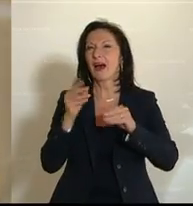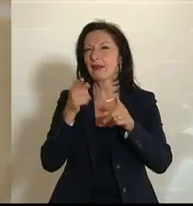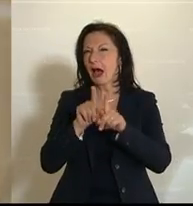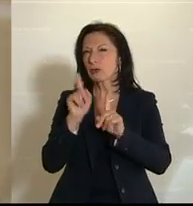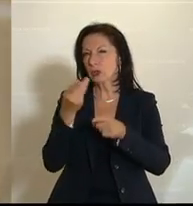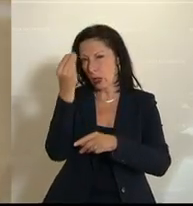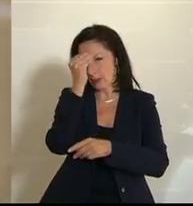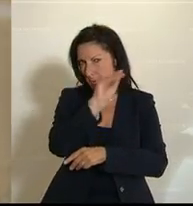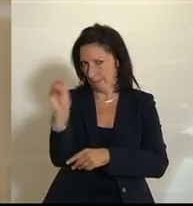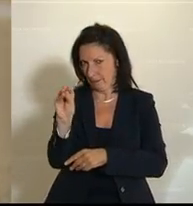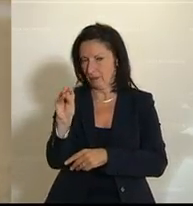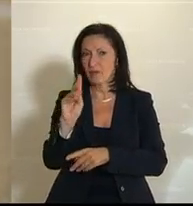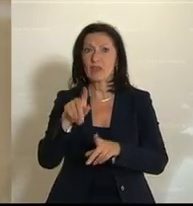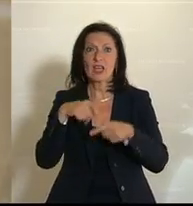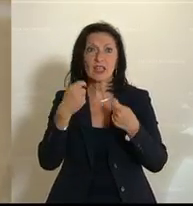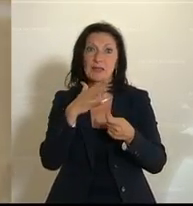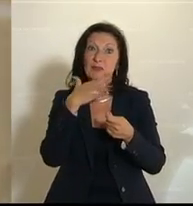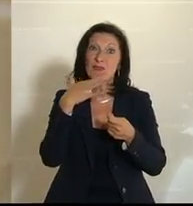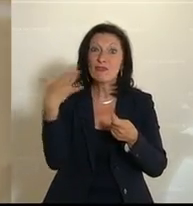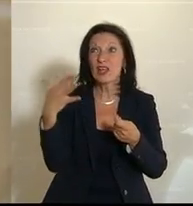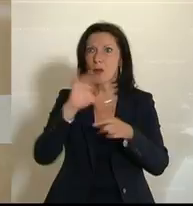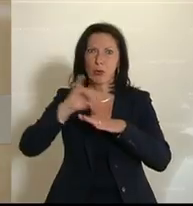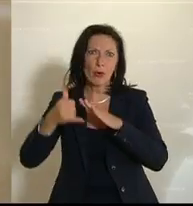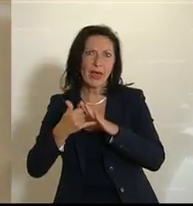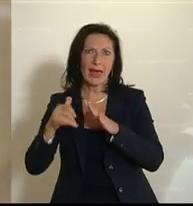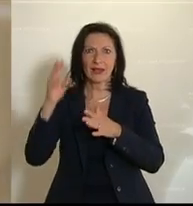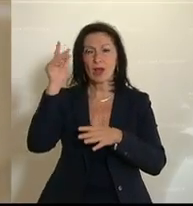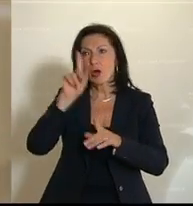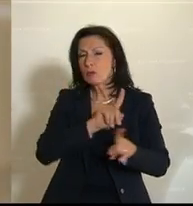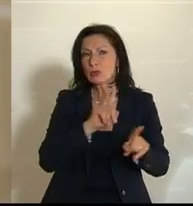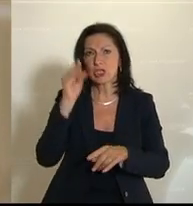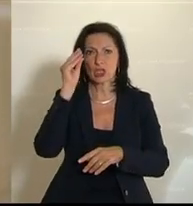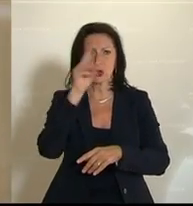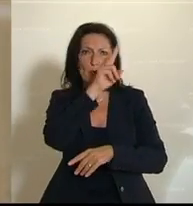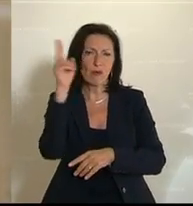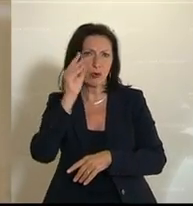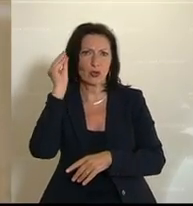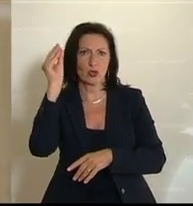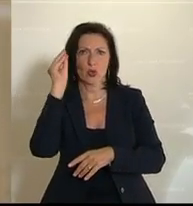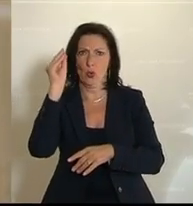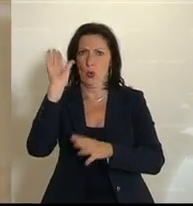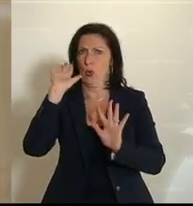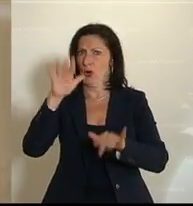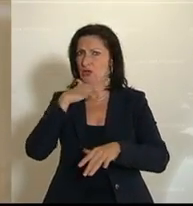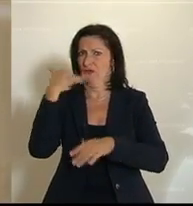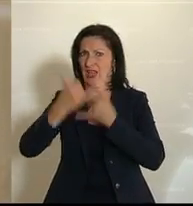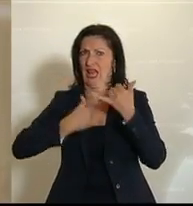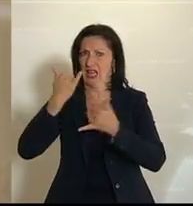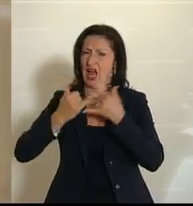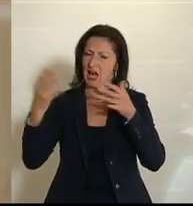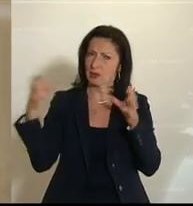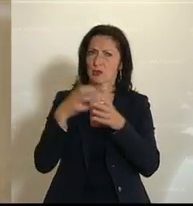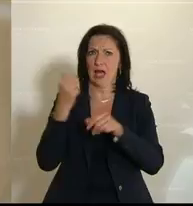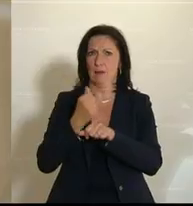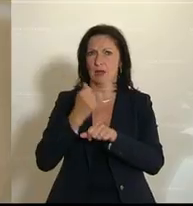erwähnen und zu unterstreichen, dass sie viele Kooperationen und Projekte mit Musikschulen, mit Volksschulen pflegen, seit vielen, vielen Jahren. Und ein